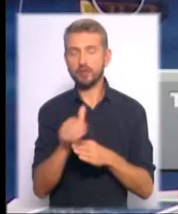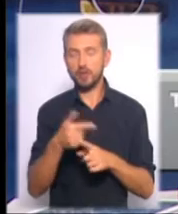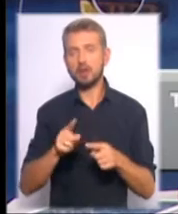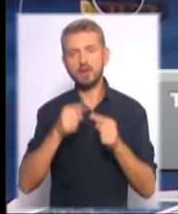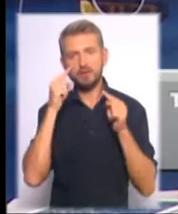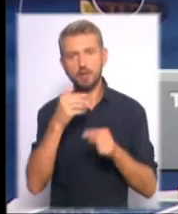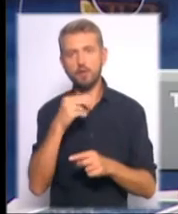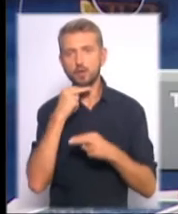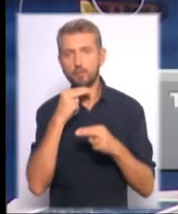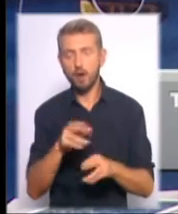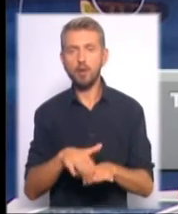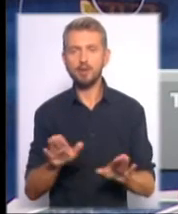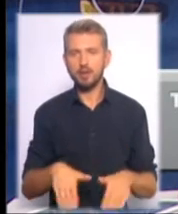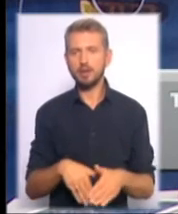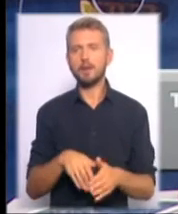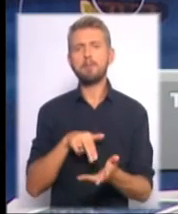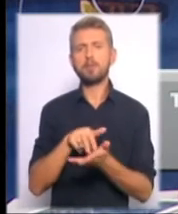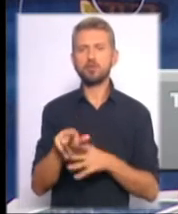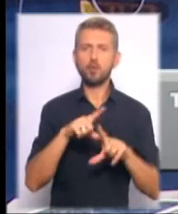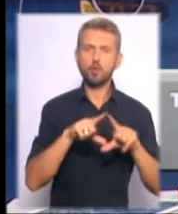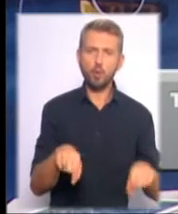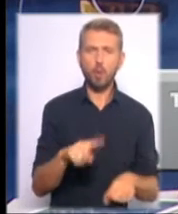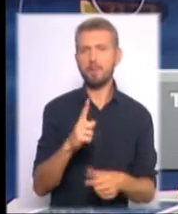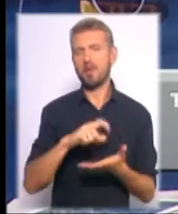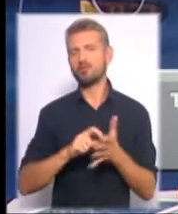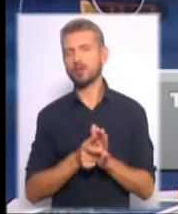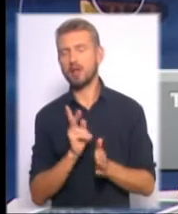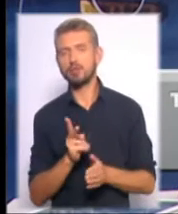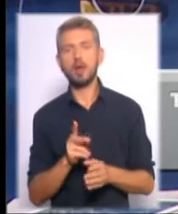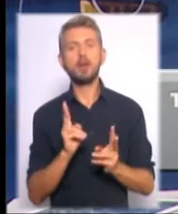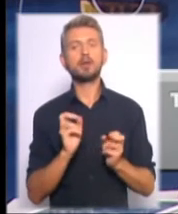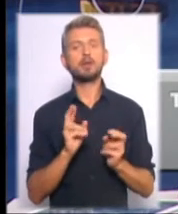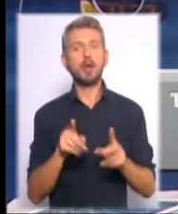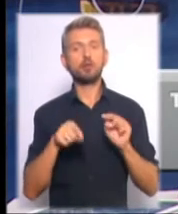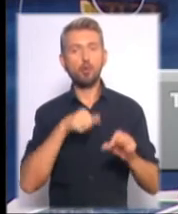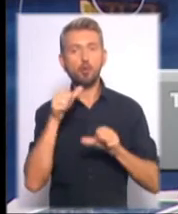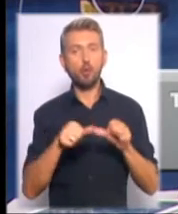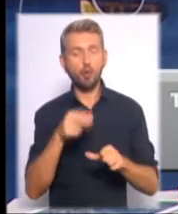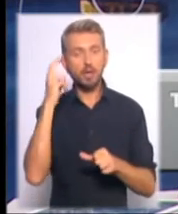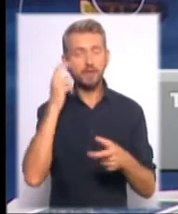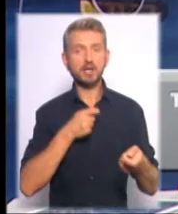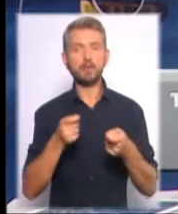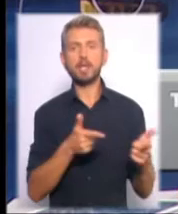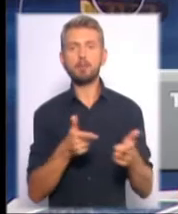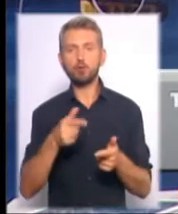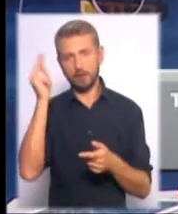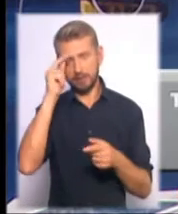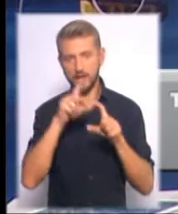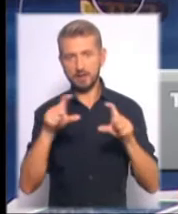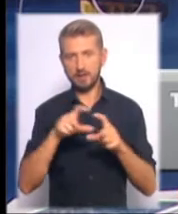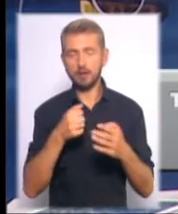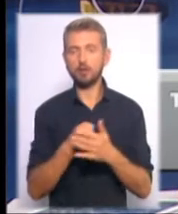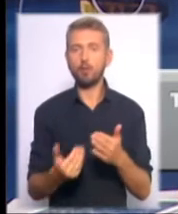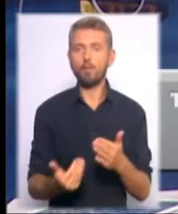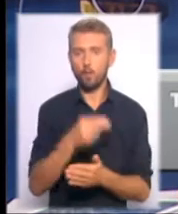Дякую вашу увагу. Вже дітки пішли до школи, хтось пішов до першого класу. Як цього року столична влада підготувала навчальні заклади до нового навчального